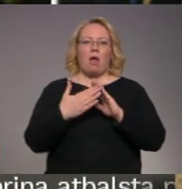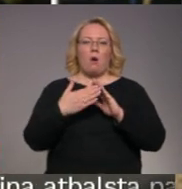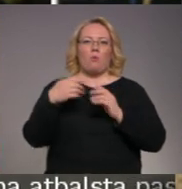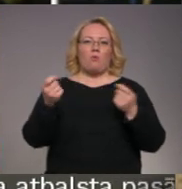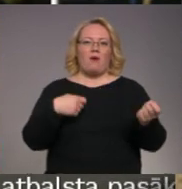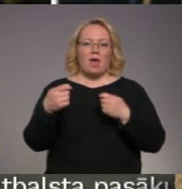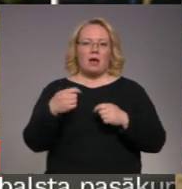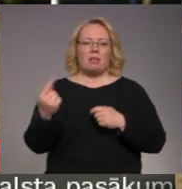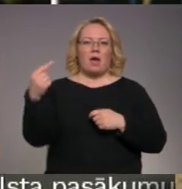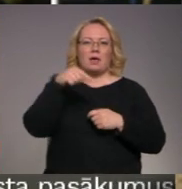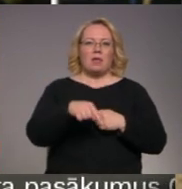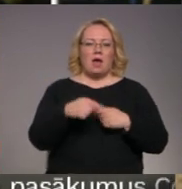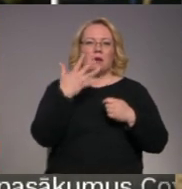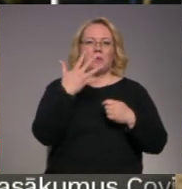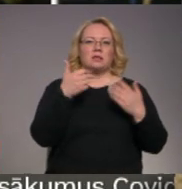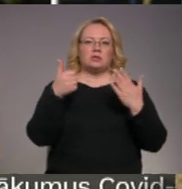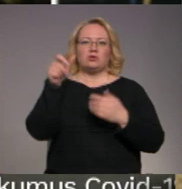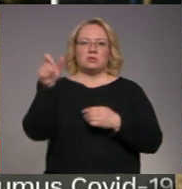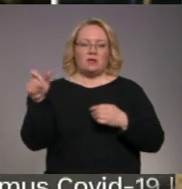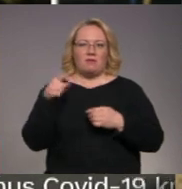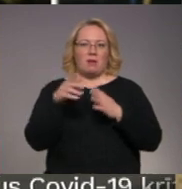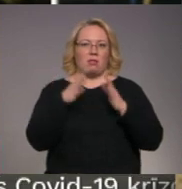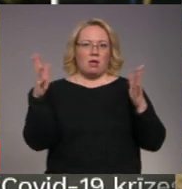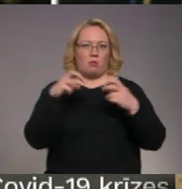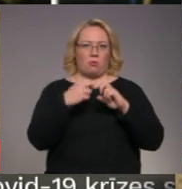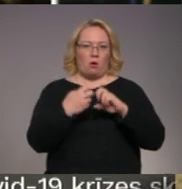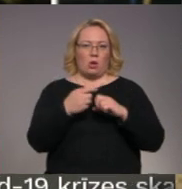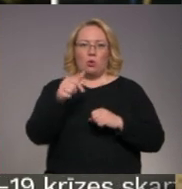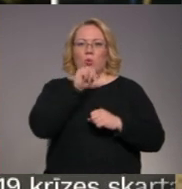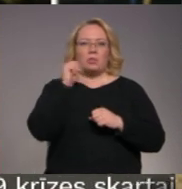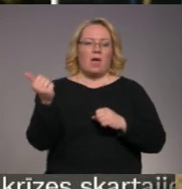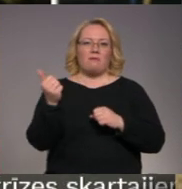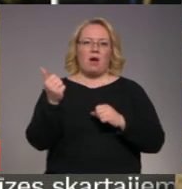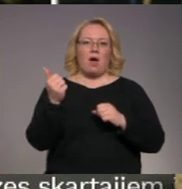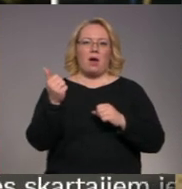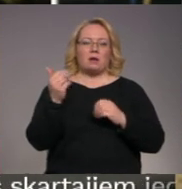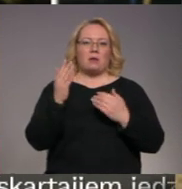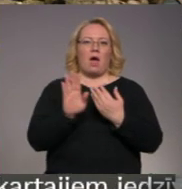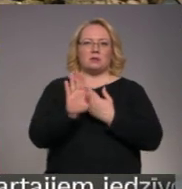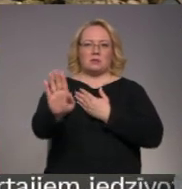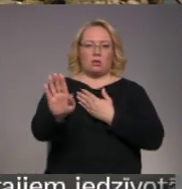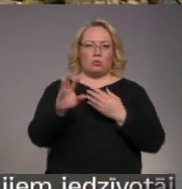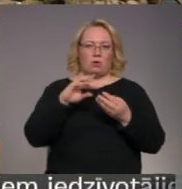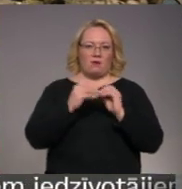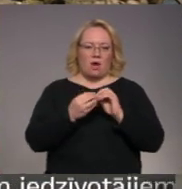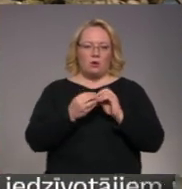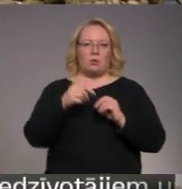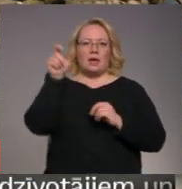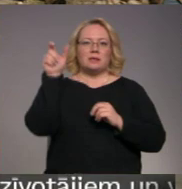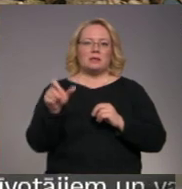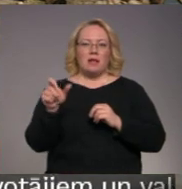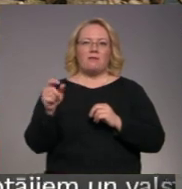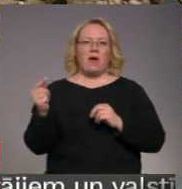iekšā vienlaicīgi 5-6 cilvēki, iespējams, tā ir liela problēma, tāpēc nekā nevar ieturēt pienācīgu atstatumu. Cilvēki braucot no